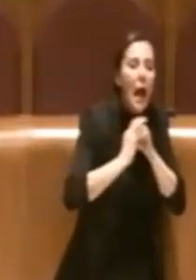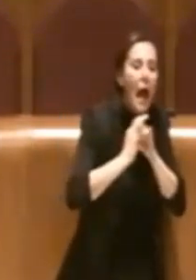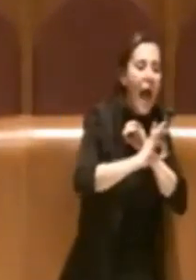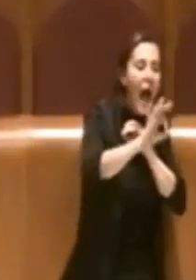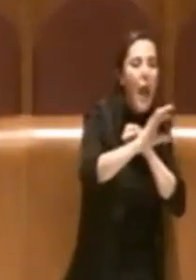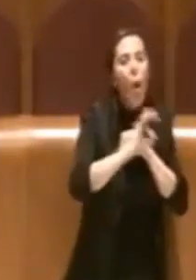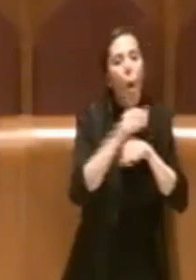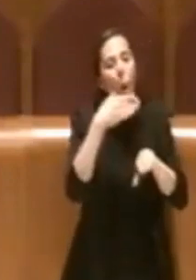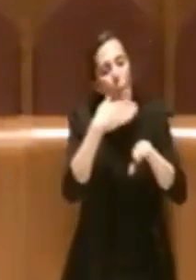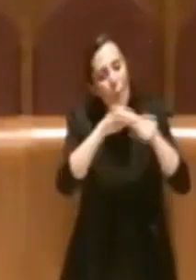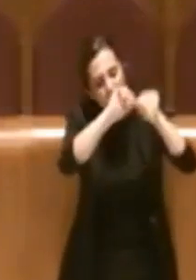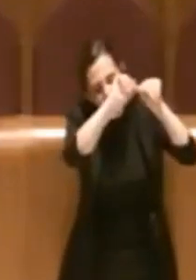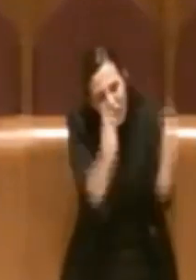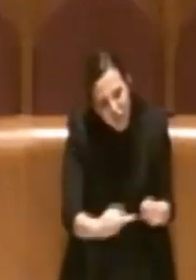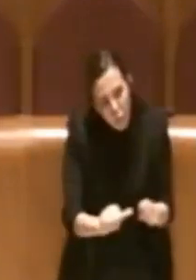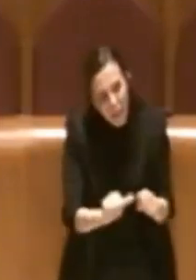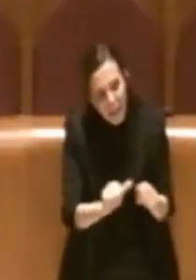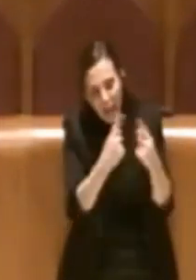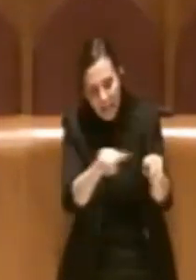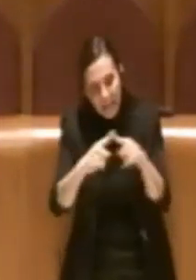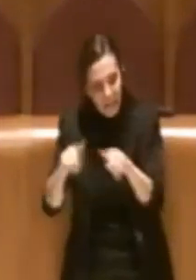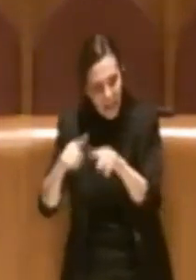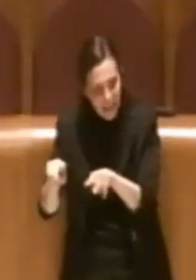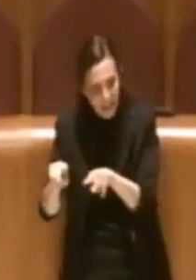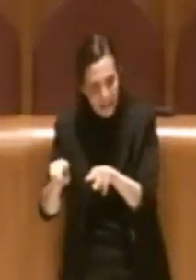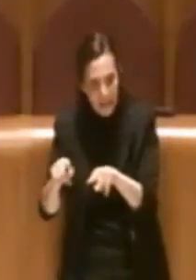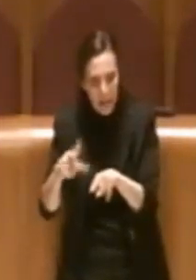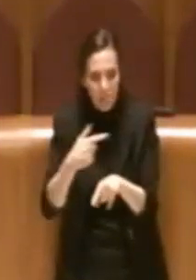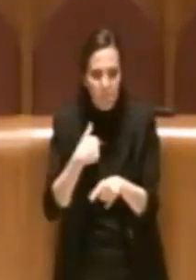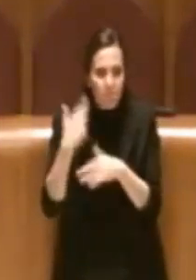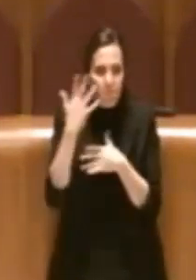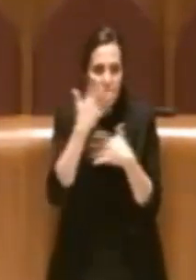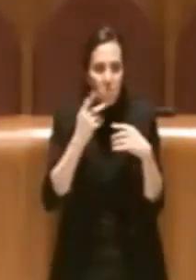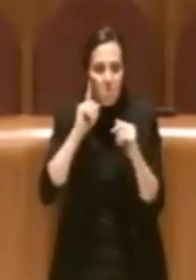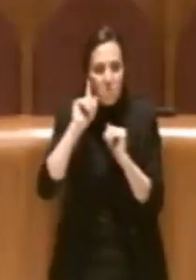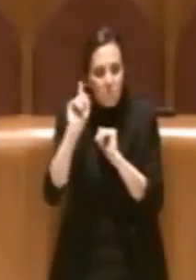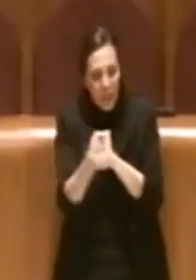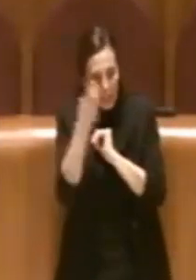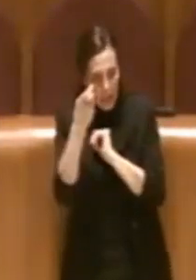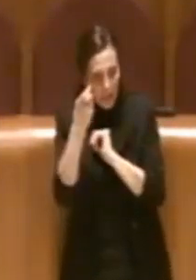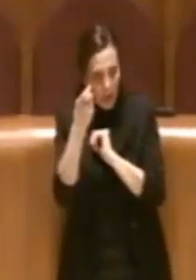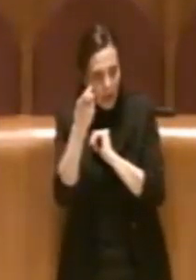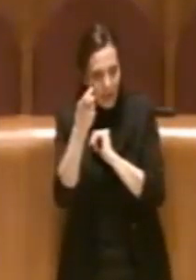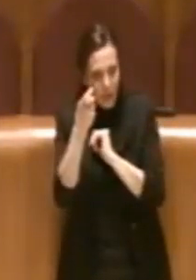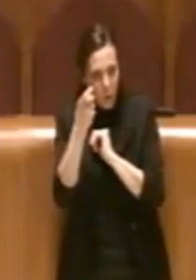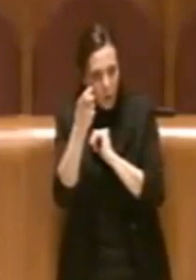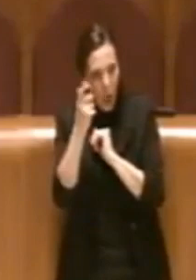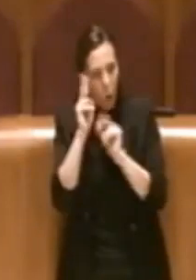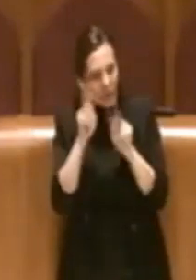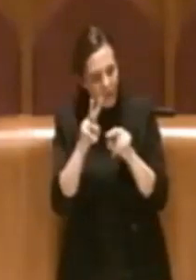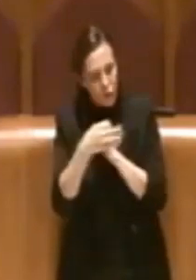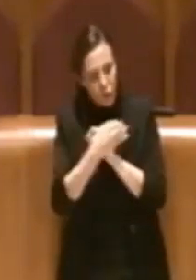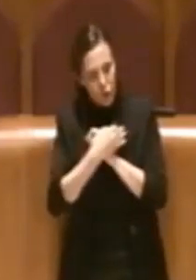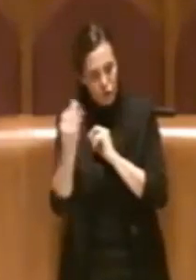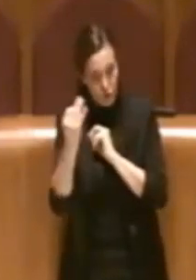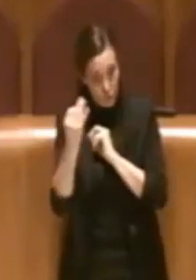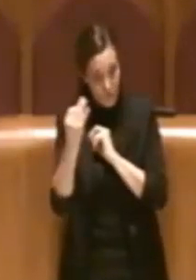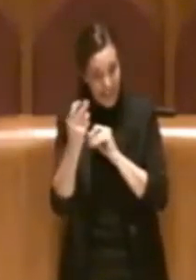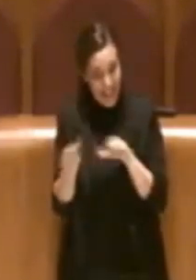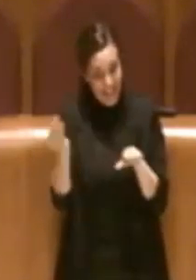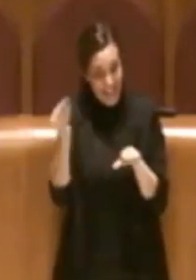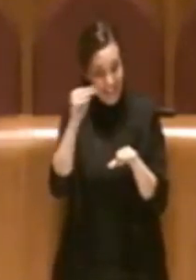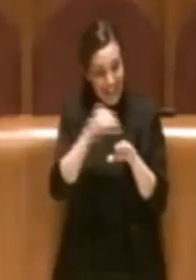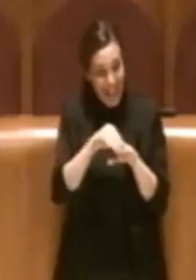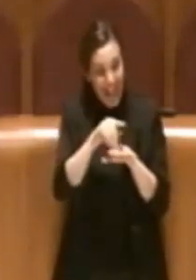in altri metodi. Allora, giustamente, nelle contraddeduzioni abbiamo rilevato che l'osservazione è giusta. E inseriamo appunto